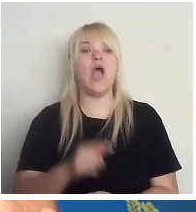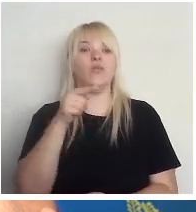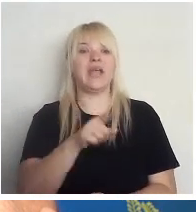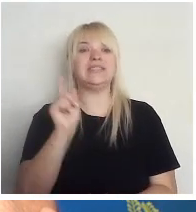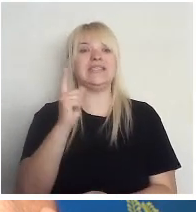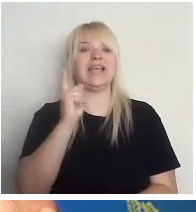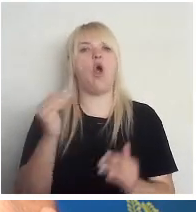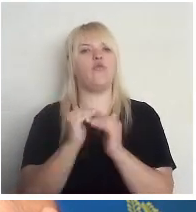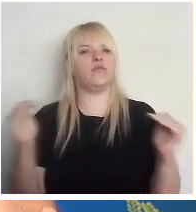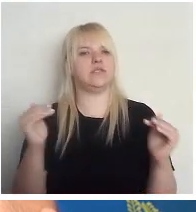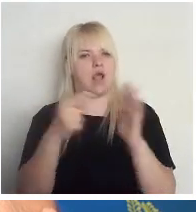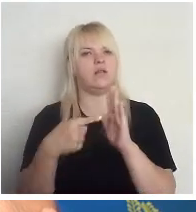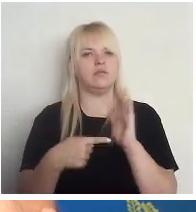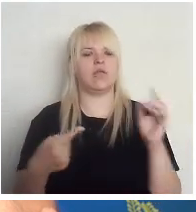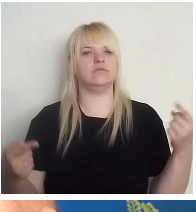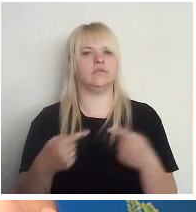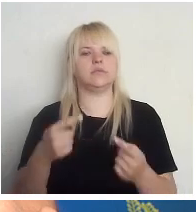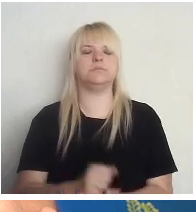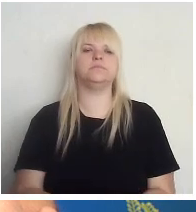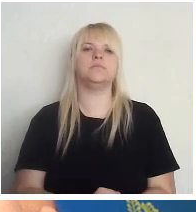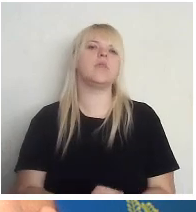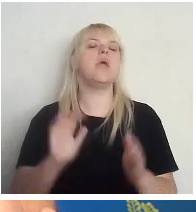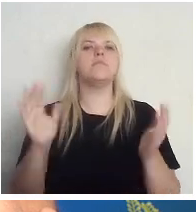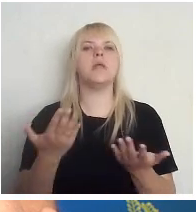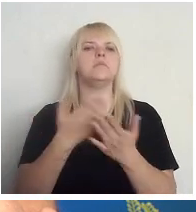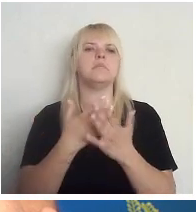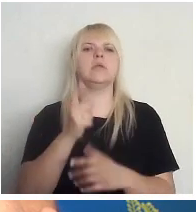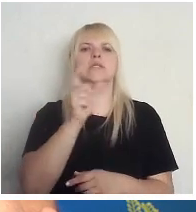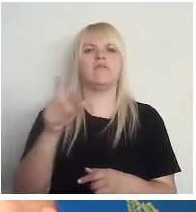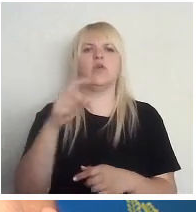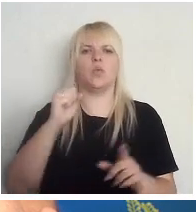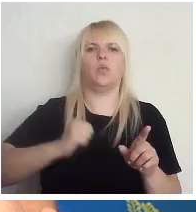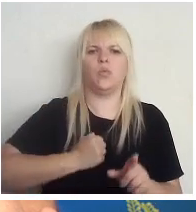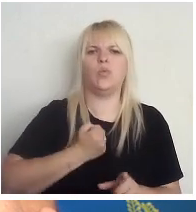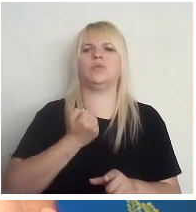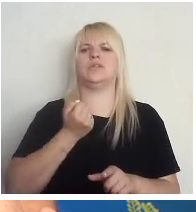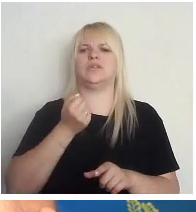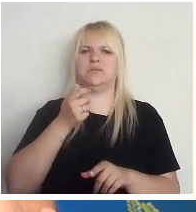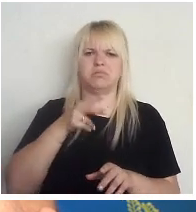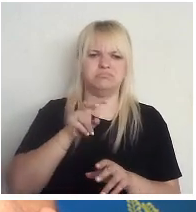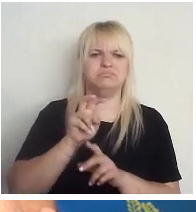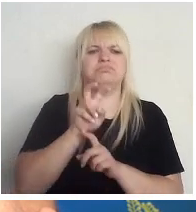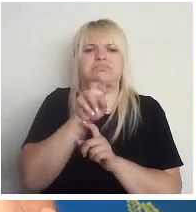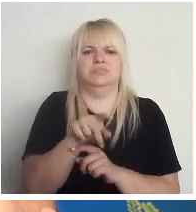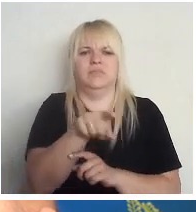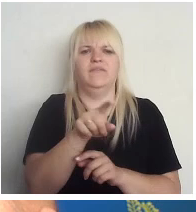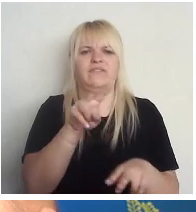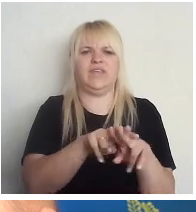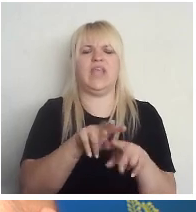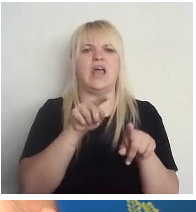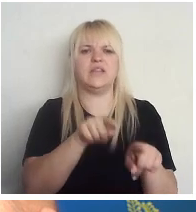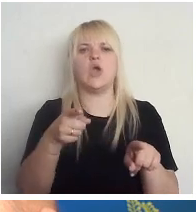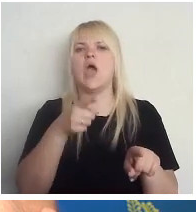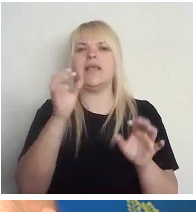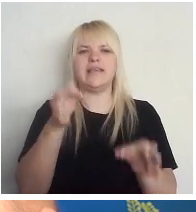oficiālajie dati, kā mēs skatāmies. Bet tiem, kam ir grūtības nokļūt vietās par to, no mēs